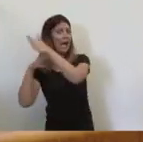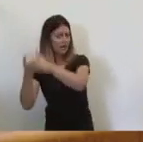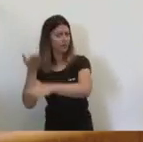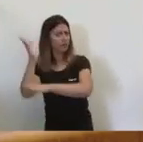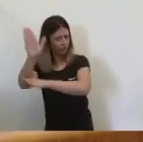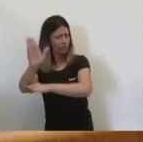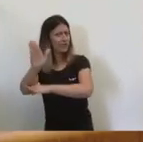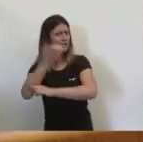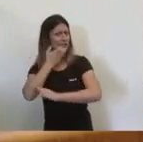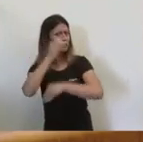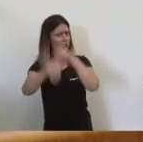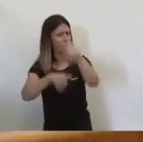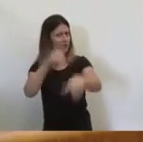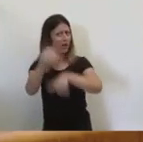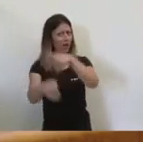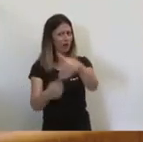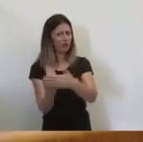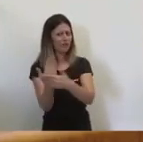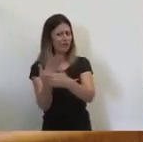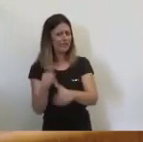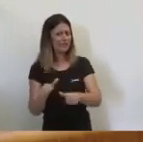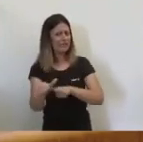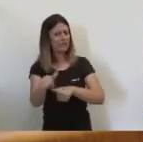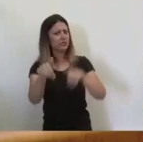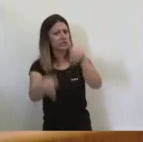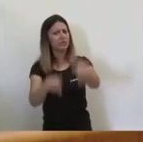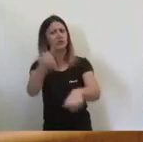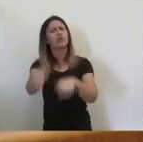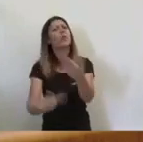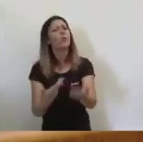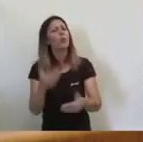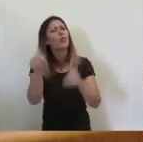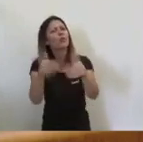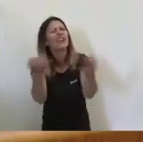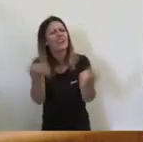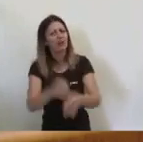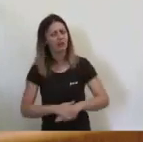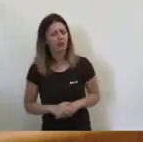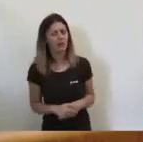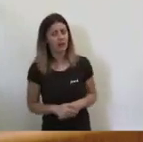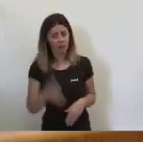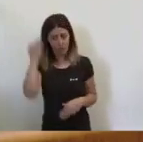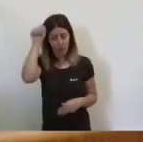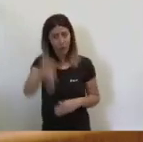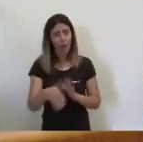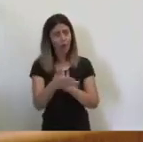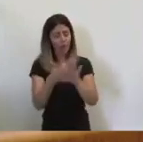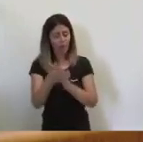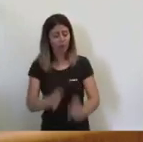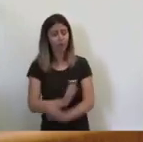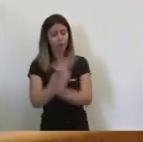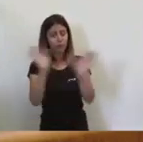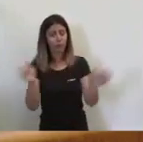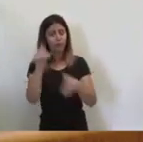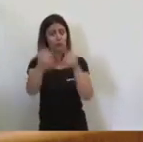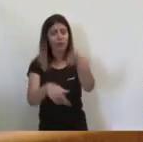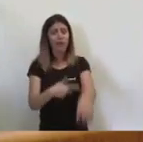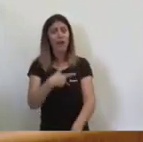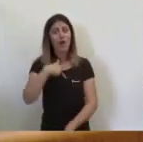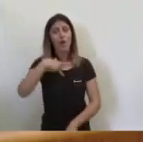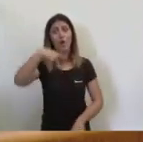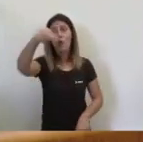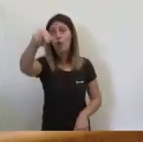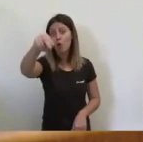de votar en aquest moment a uns quants dies de les eleccions com estem ara? Què votarien? Ja ens ho ha dit avui el senyor Cantó. Votarien no